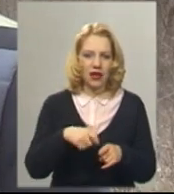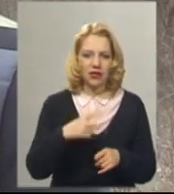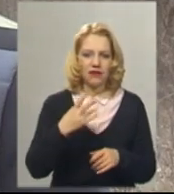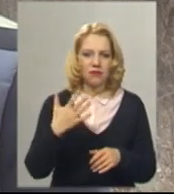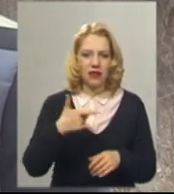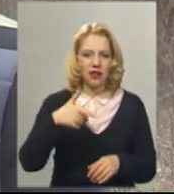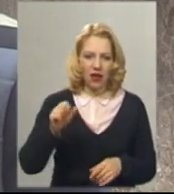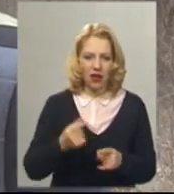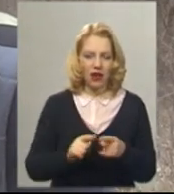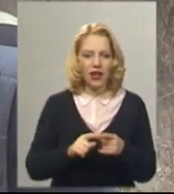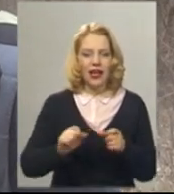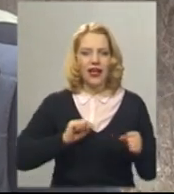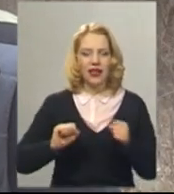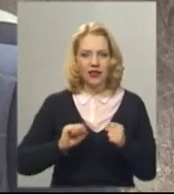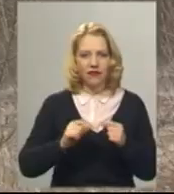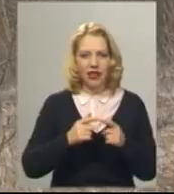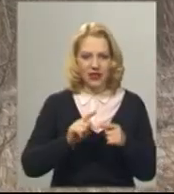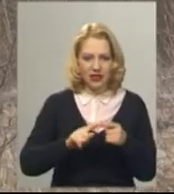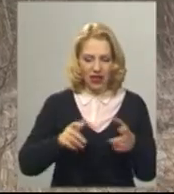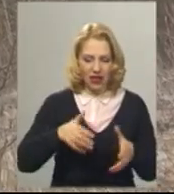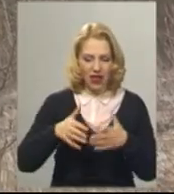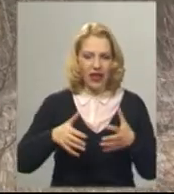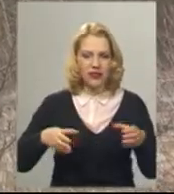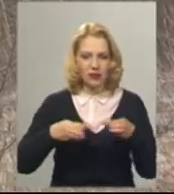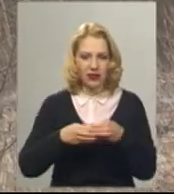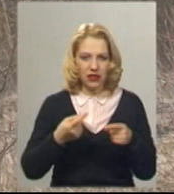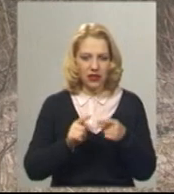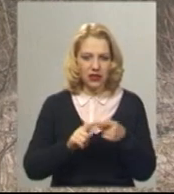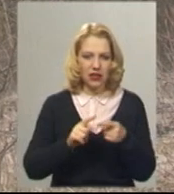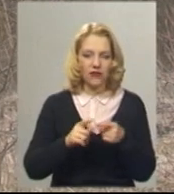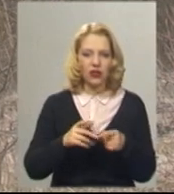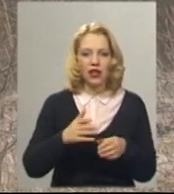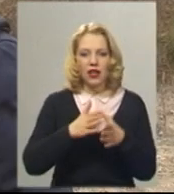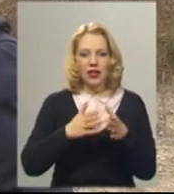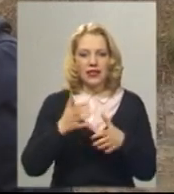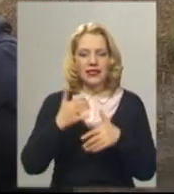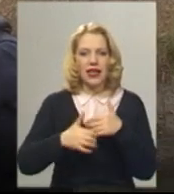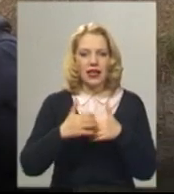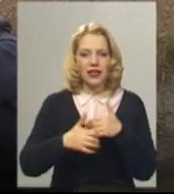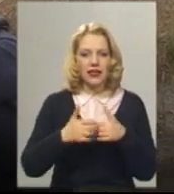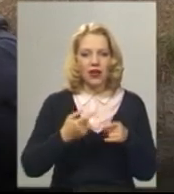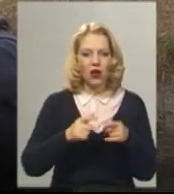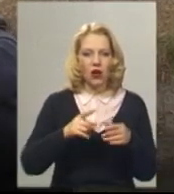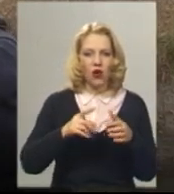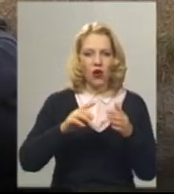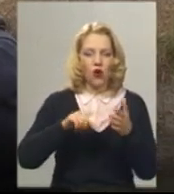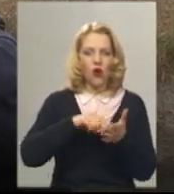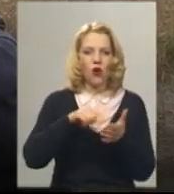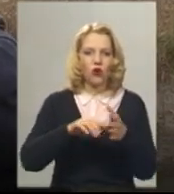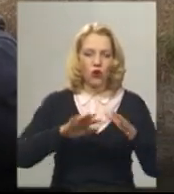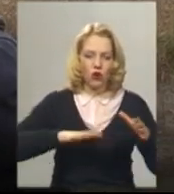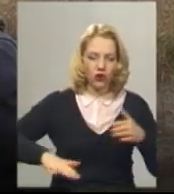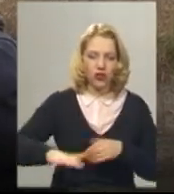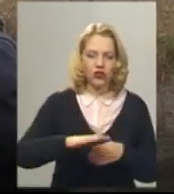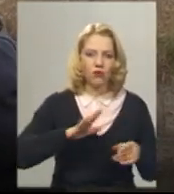археологічної експедиції Гостеренький каже, городище найбільше в районі Лівобережжя Середнього Подністров'я. Це городище, яке вперше було освоєне ще